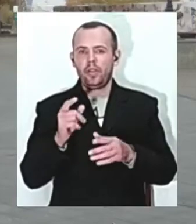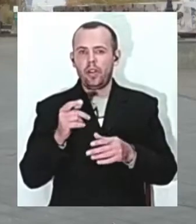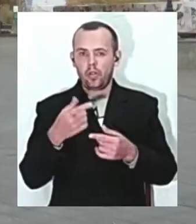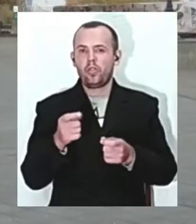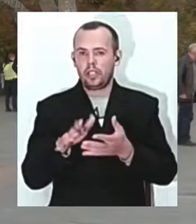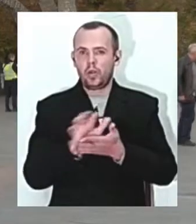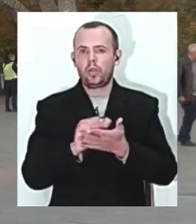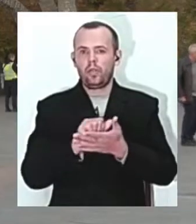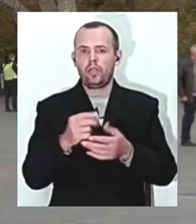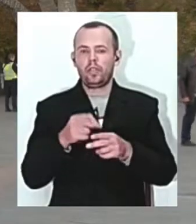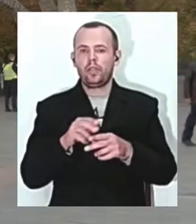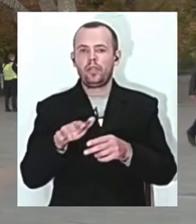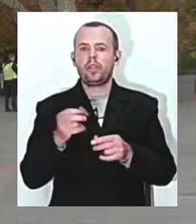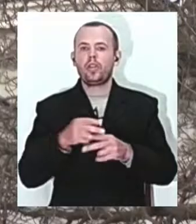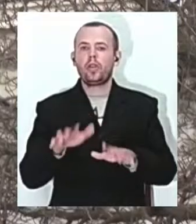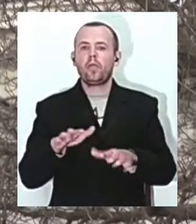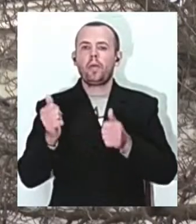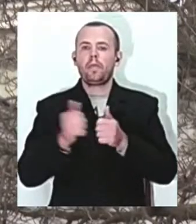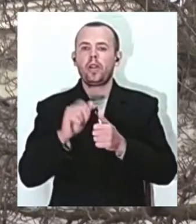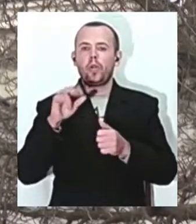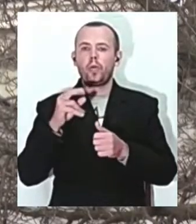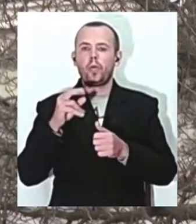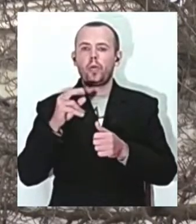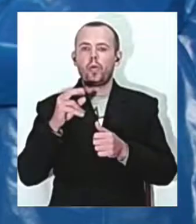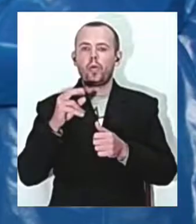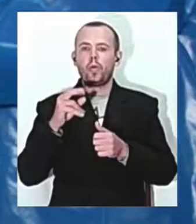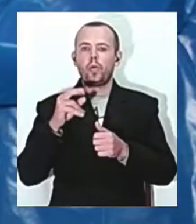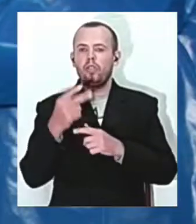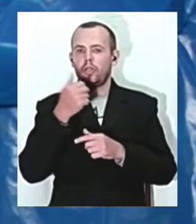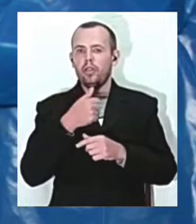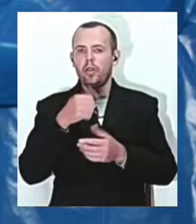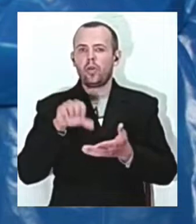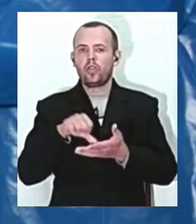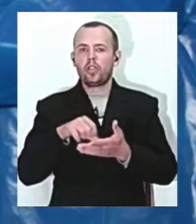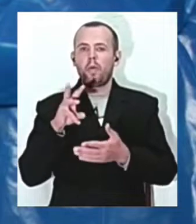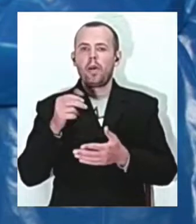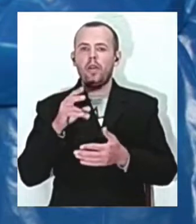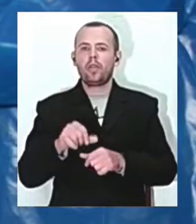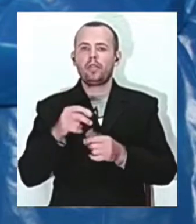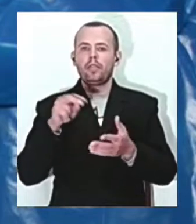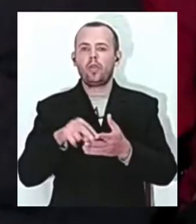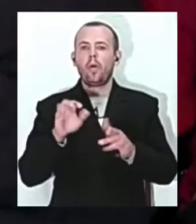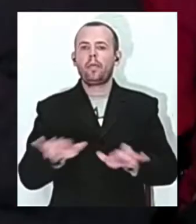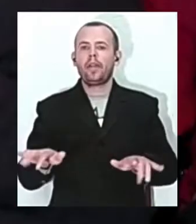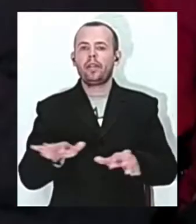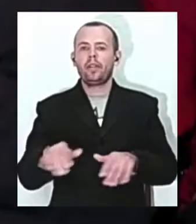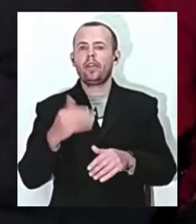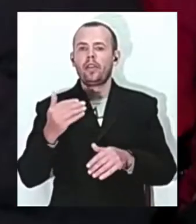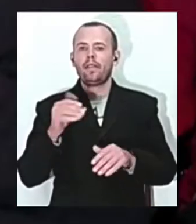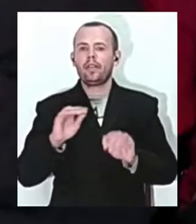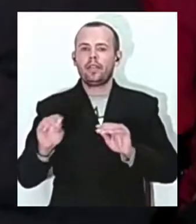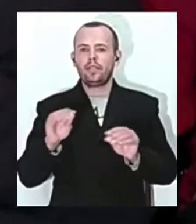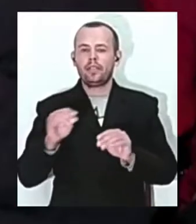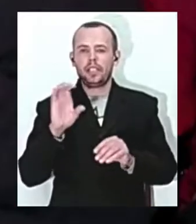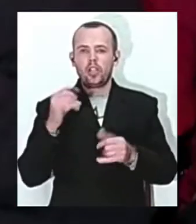На цьому місці біля Дюка в листопаді 2013-го учасники Майдану встановили піаніно. Його розфарбували в синьо-жовтий колір з три зубом. І